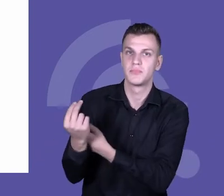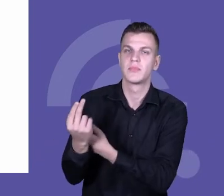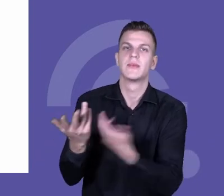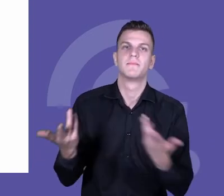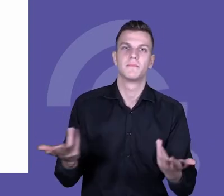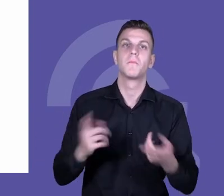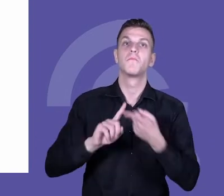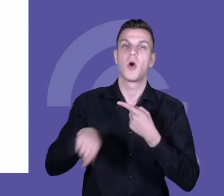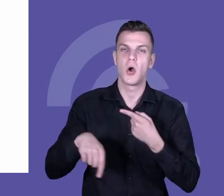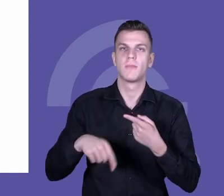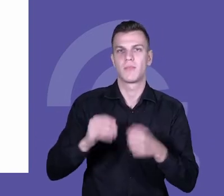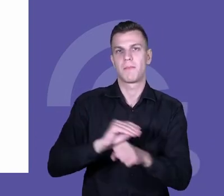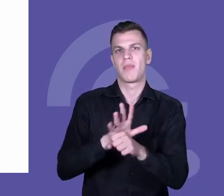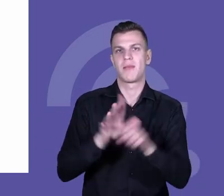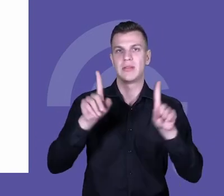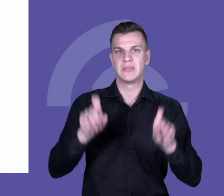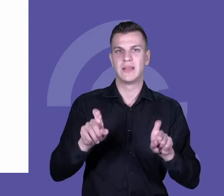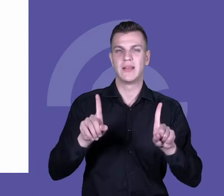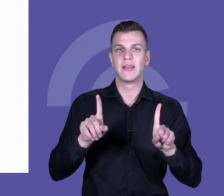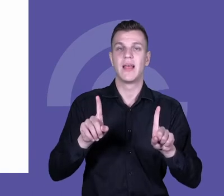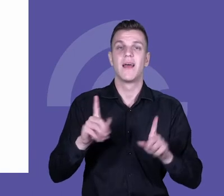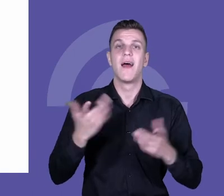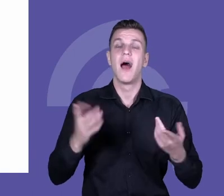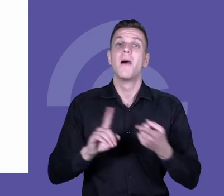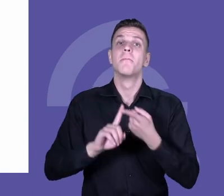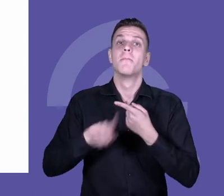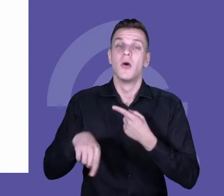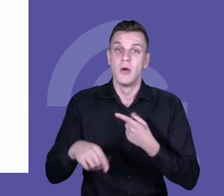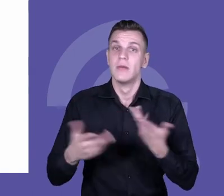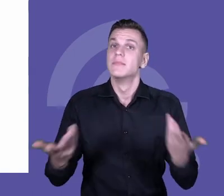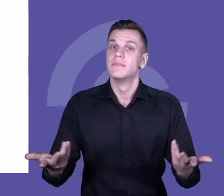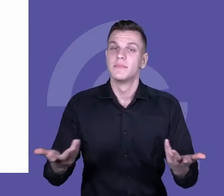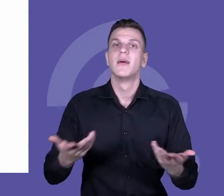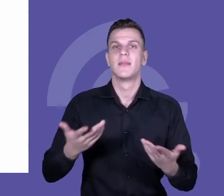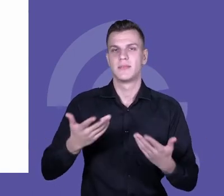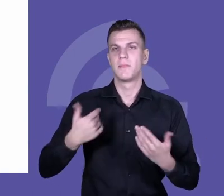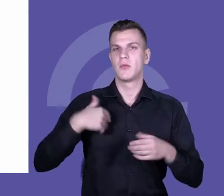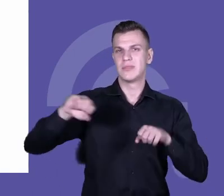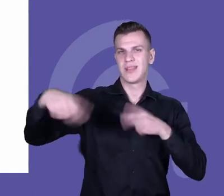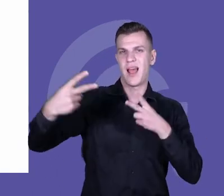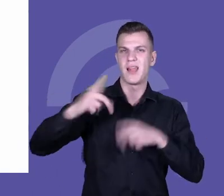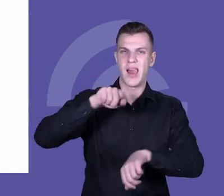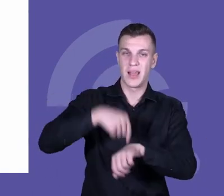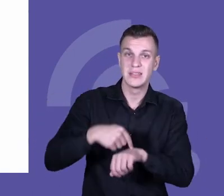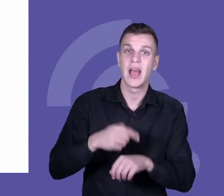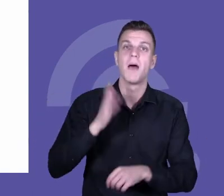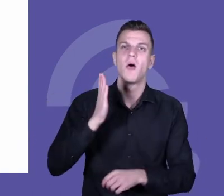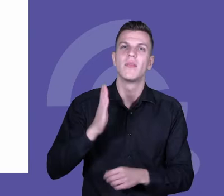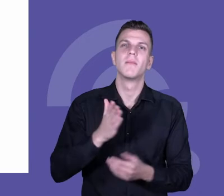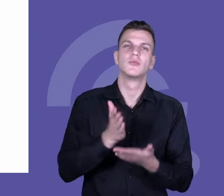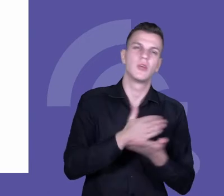która wszystkich troszkę zaskoczyła. Zaraz potem przyszła edukacja zdalna, potem edukacja hybrydowa i musieliśmy się ze szkoleń